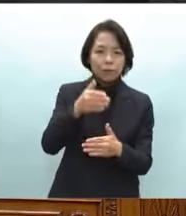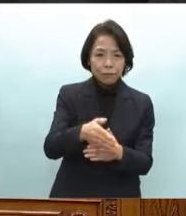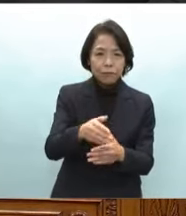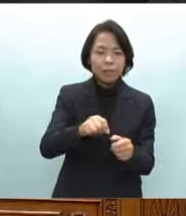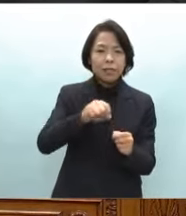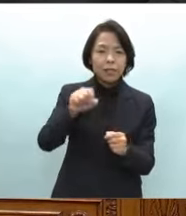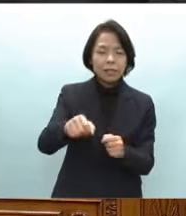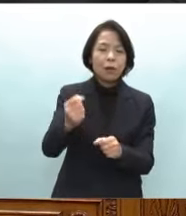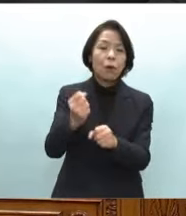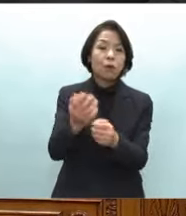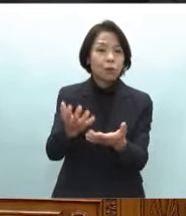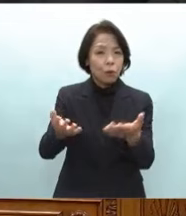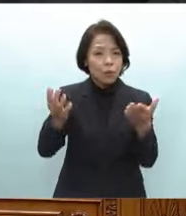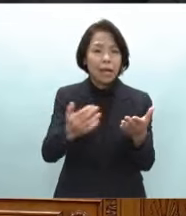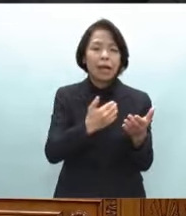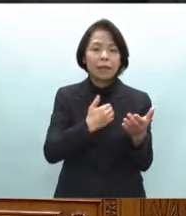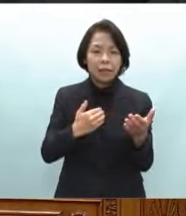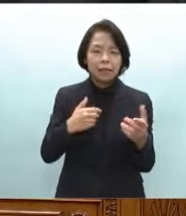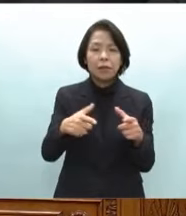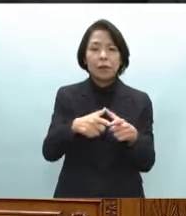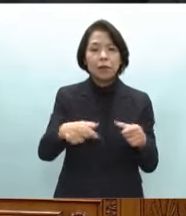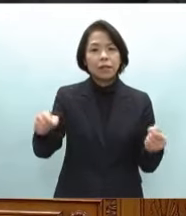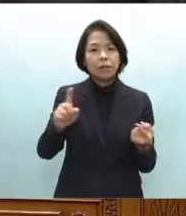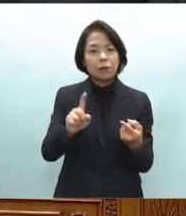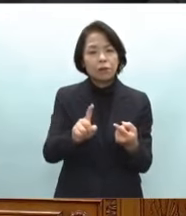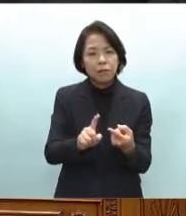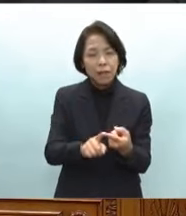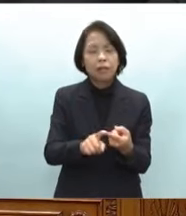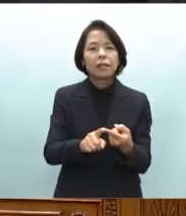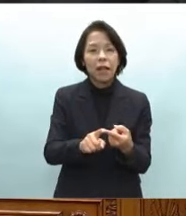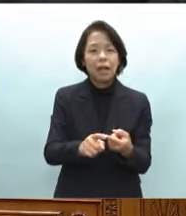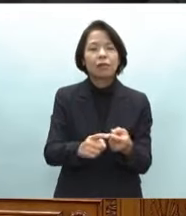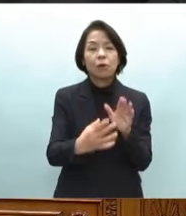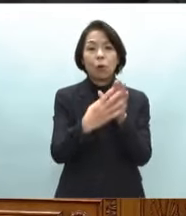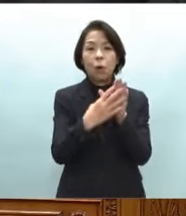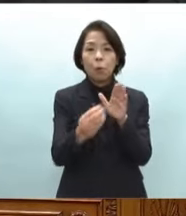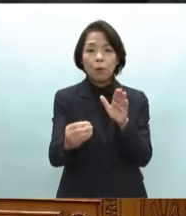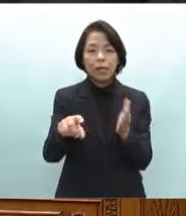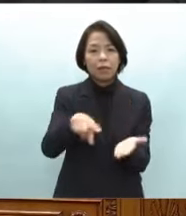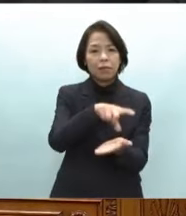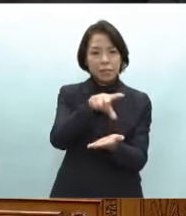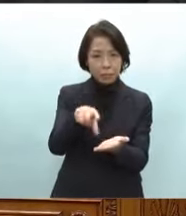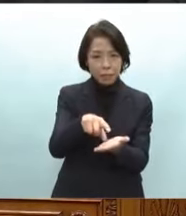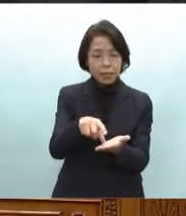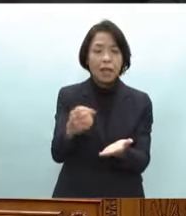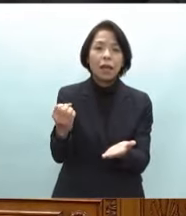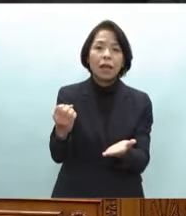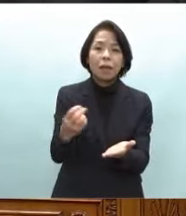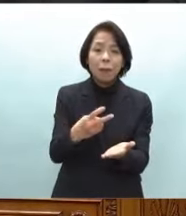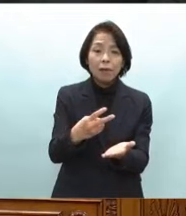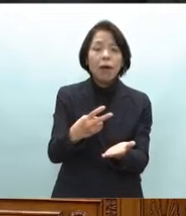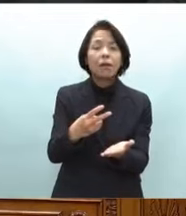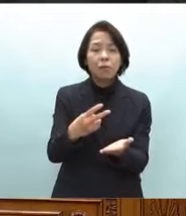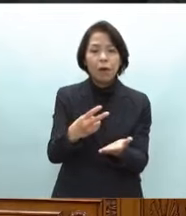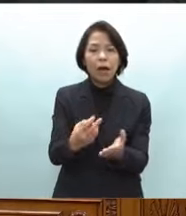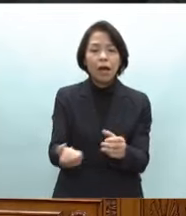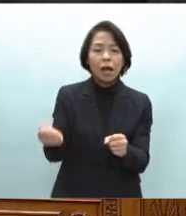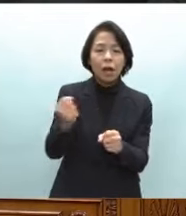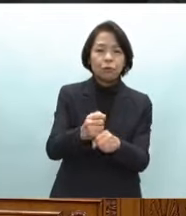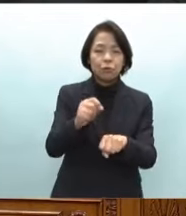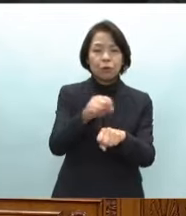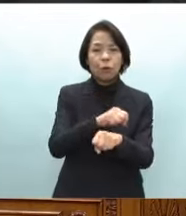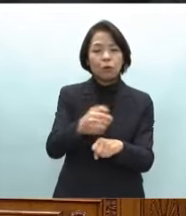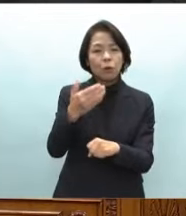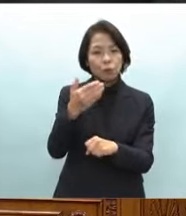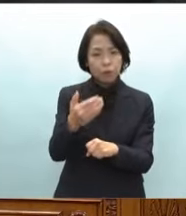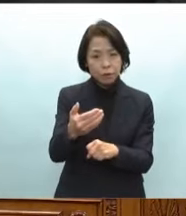げることができるよう全国的な地方創生のモデル地域あるいは地方創生復興特区などの